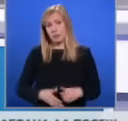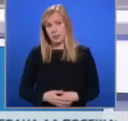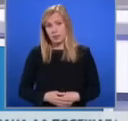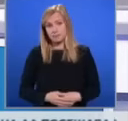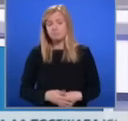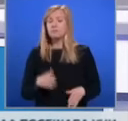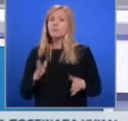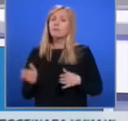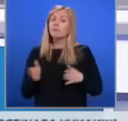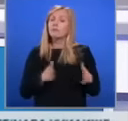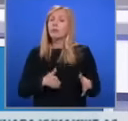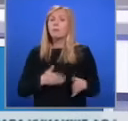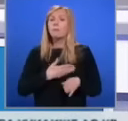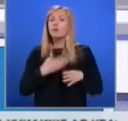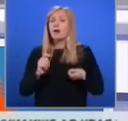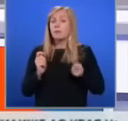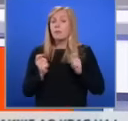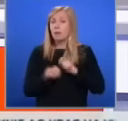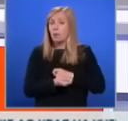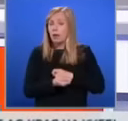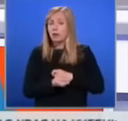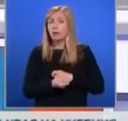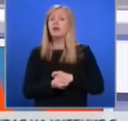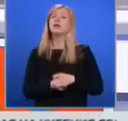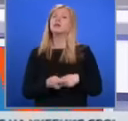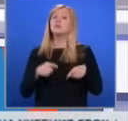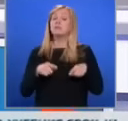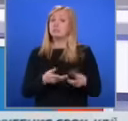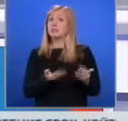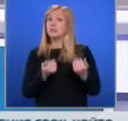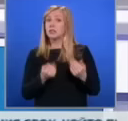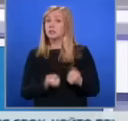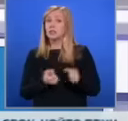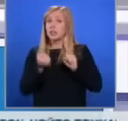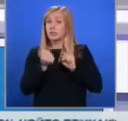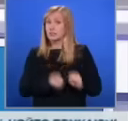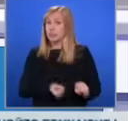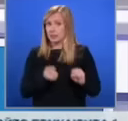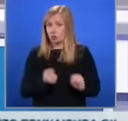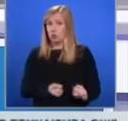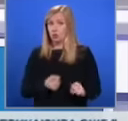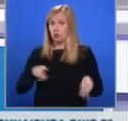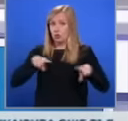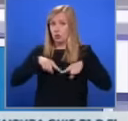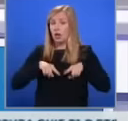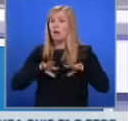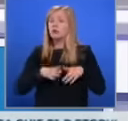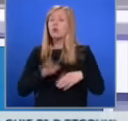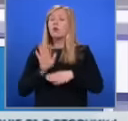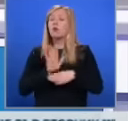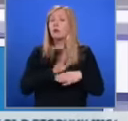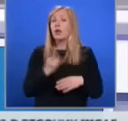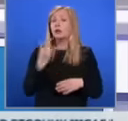Продължаваме промяната и демократична България. Сезираха Конституционния съд за промените в изборния кодекс. Според депутатите от